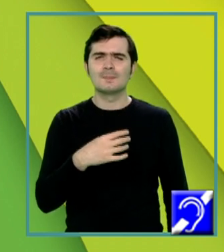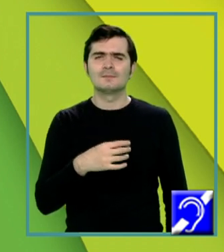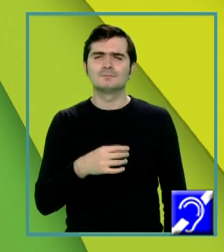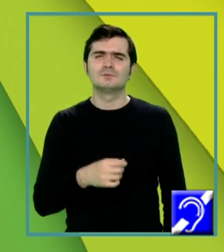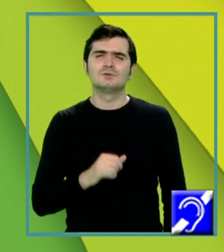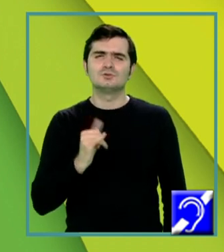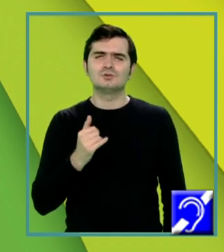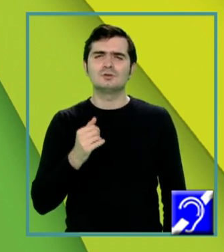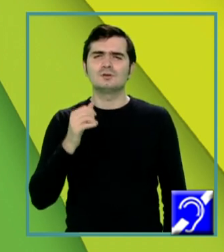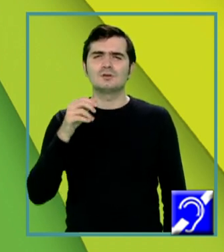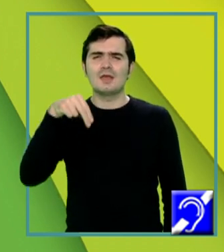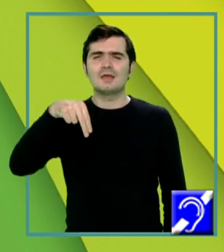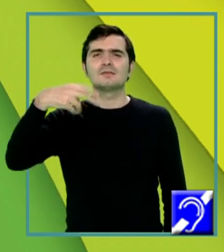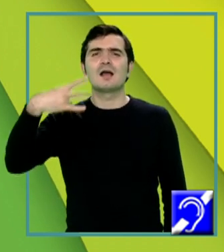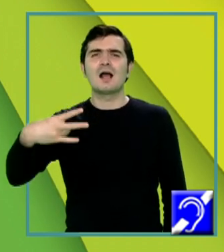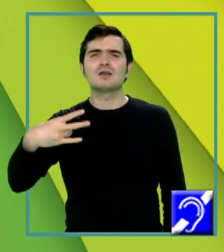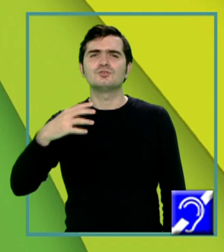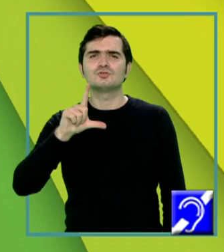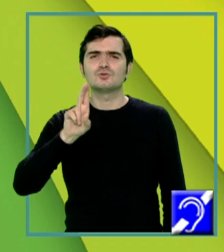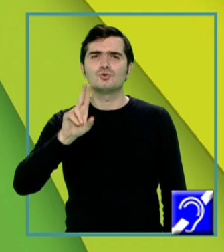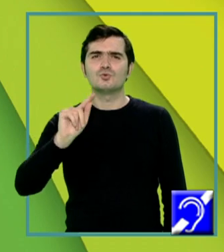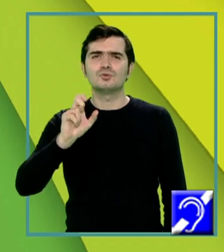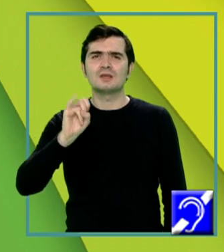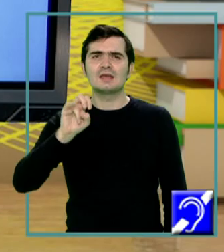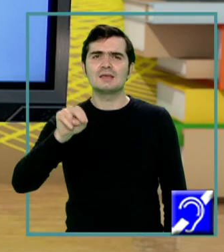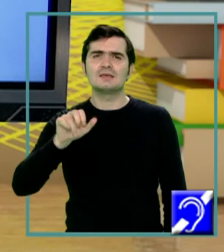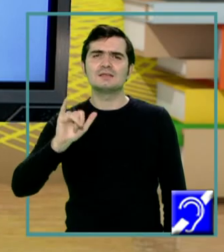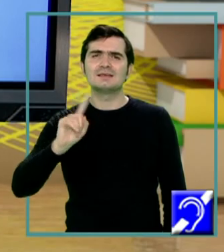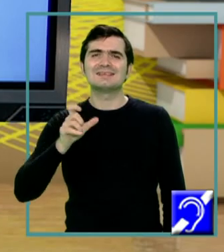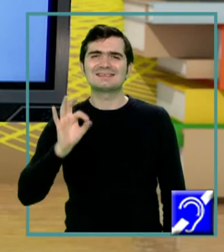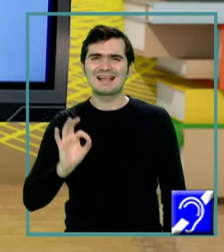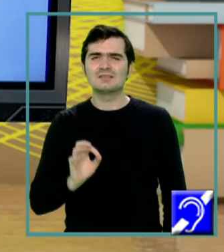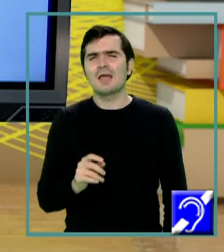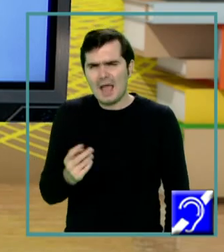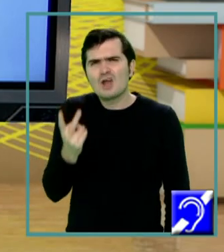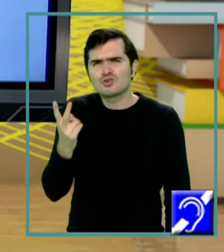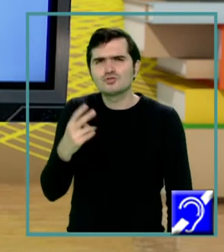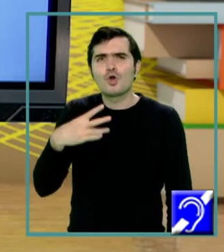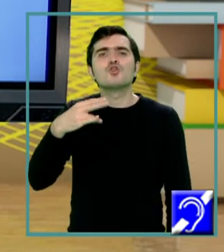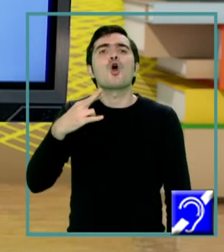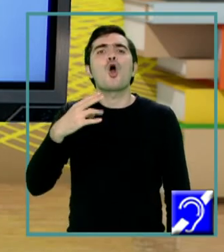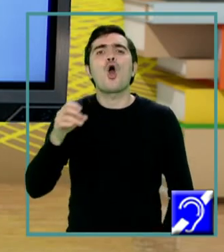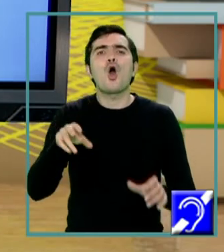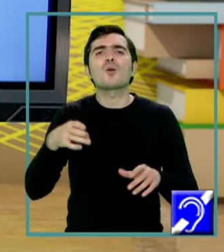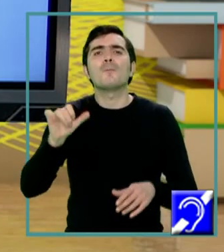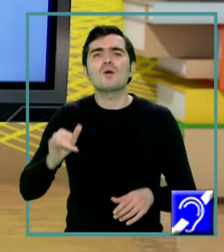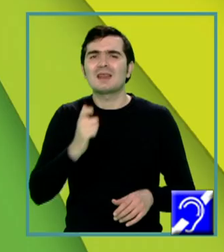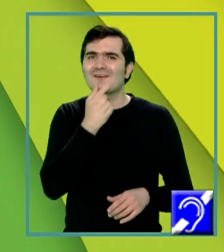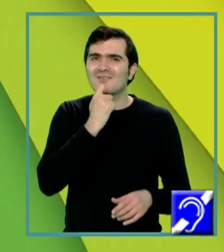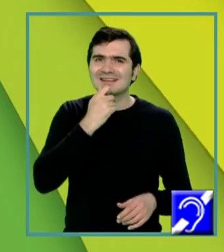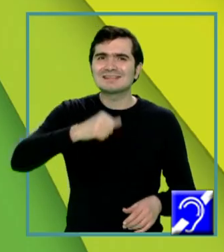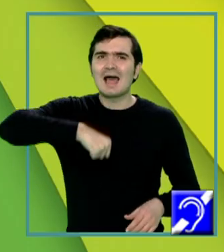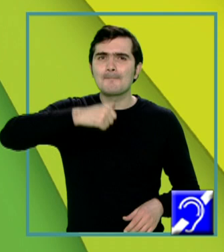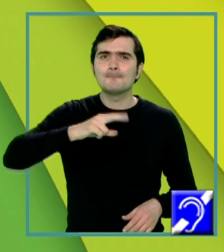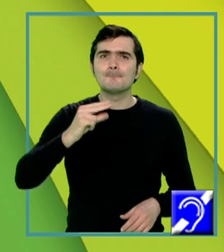hipofizar, și LH, luteinizant hipofizar. Cei doi hormoni, la vârsta pubertății, începând cu pubertatea,